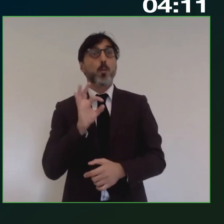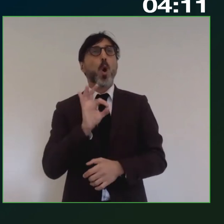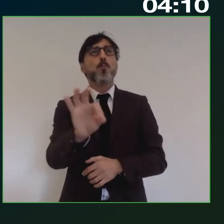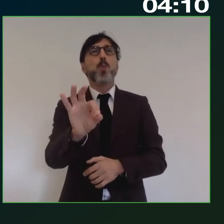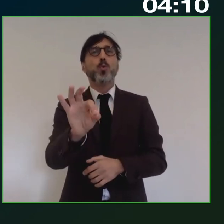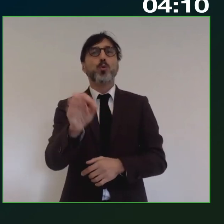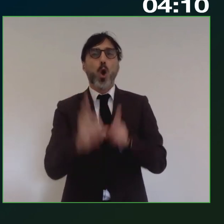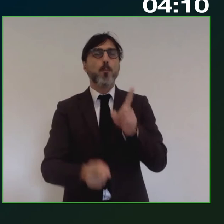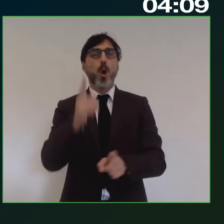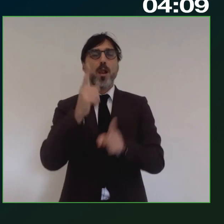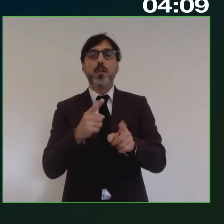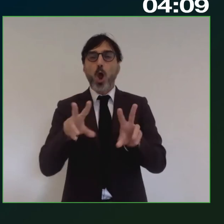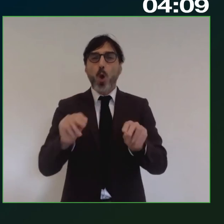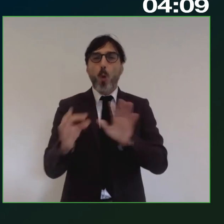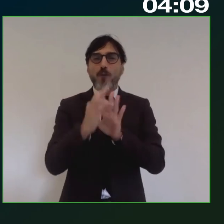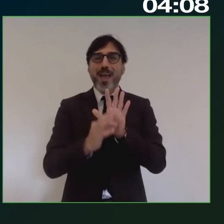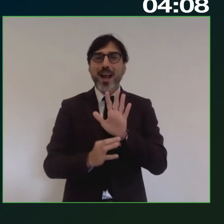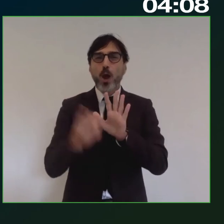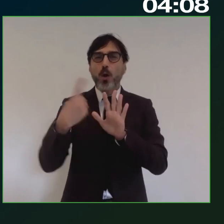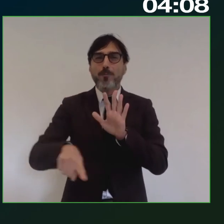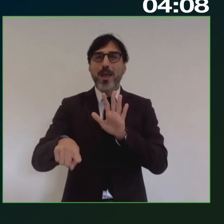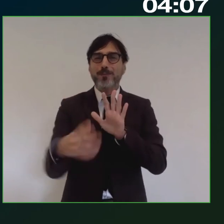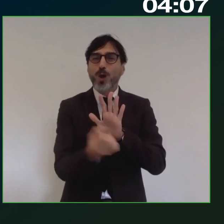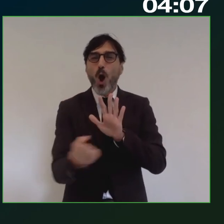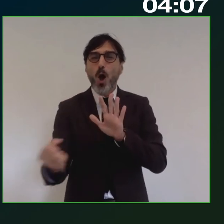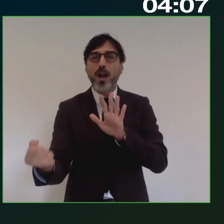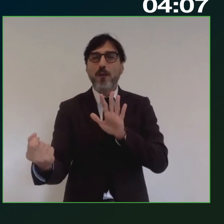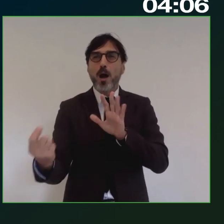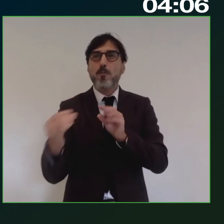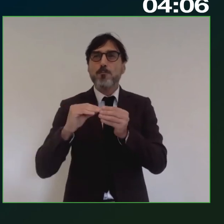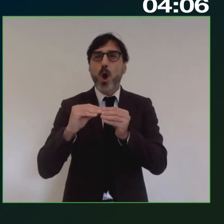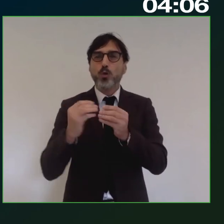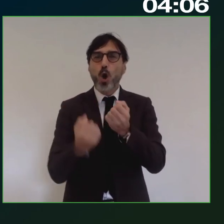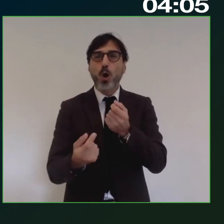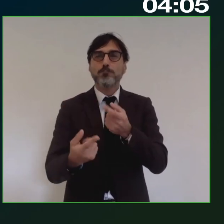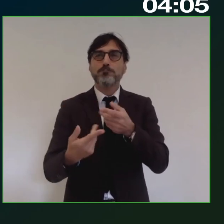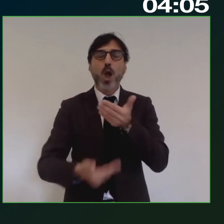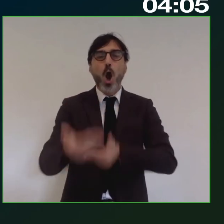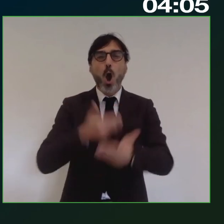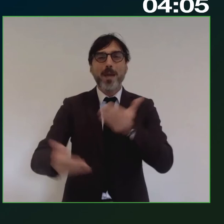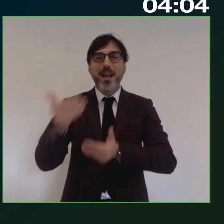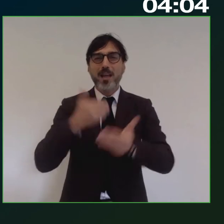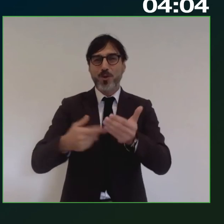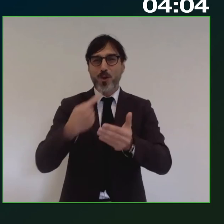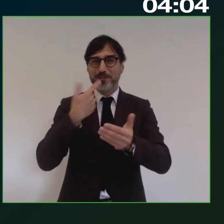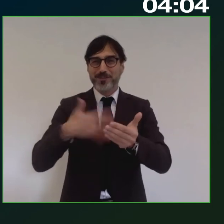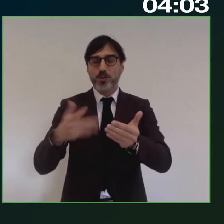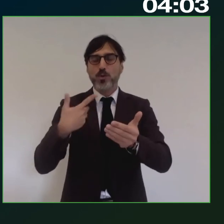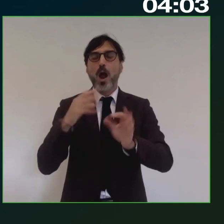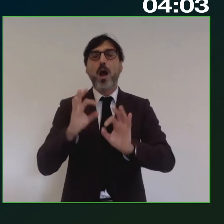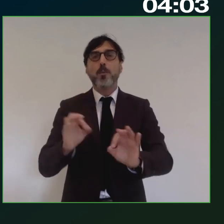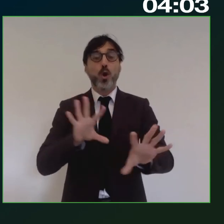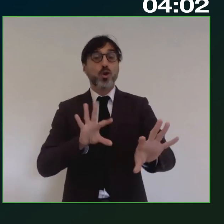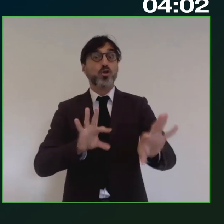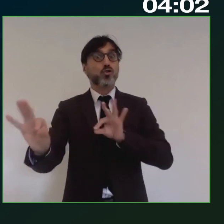regole per introdurre concretamente una modalità cooperativa come veniva definita sono frutto delle